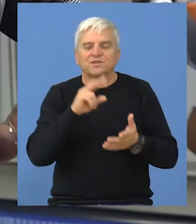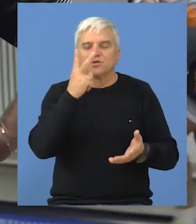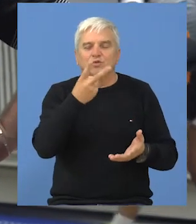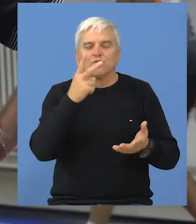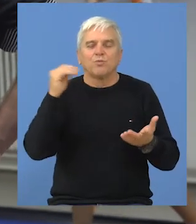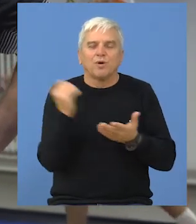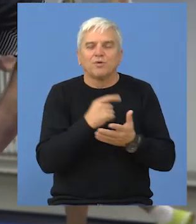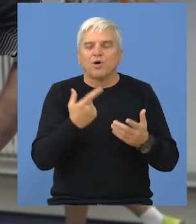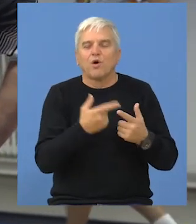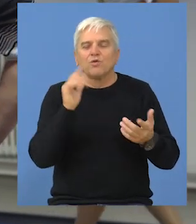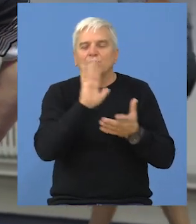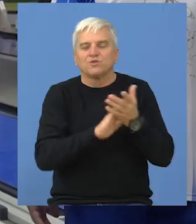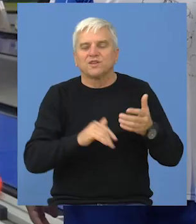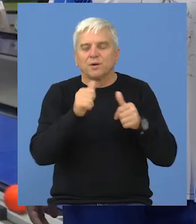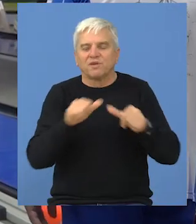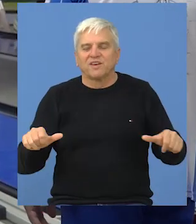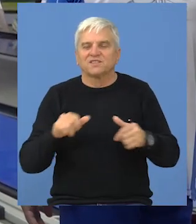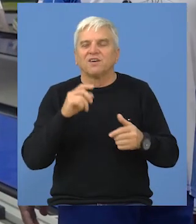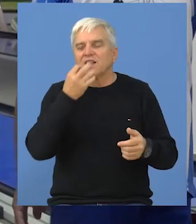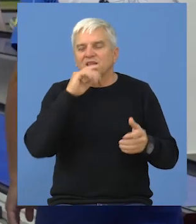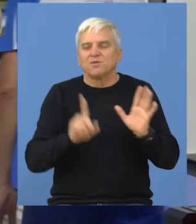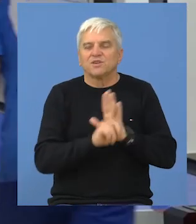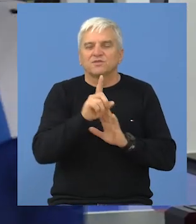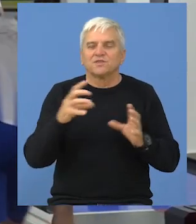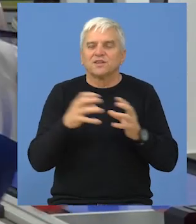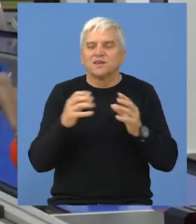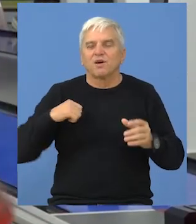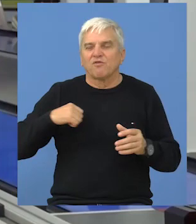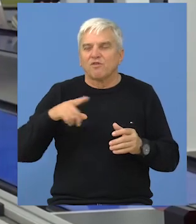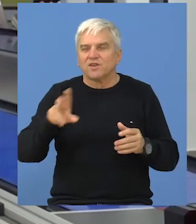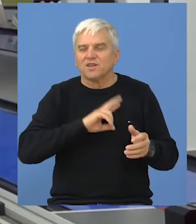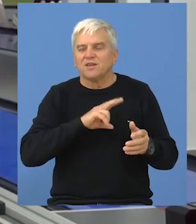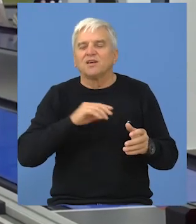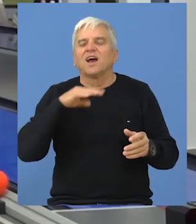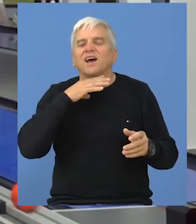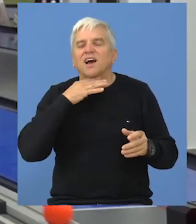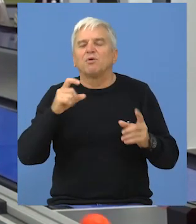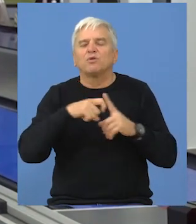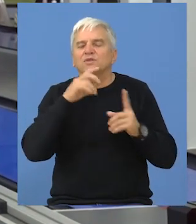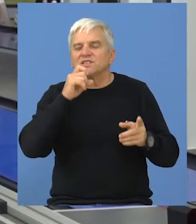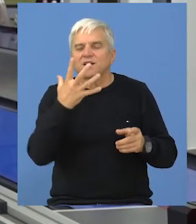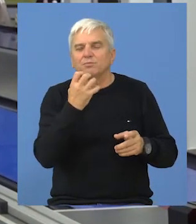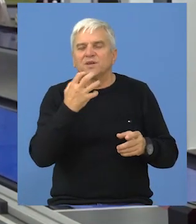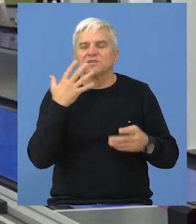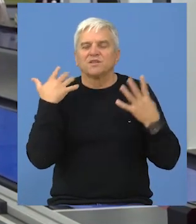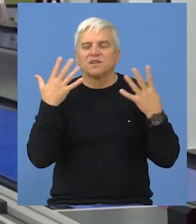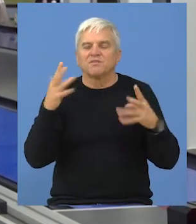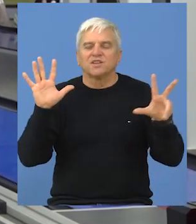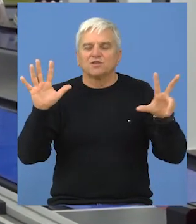zabeležio drugu pobedu od početka prvenstva. Najbolji rezultat u ekipi Vojvodine imao je Gabor Kurcinak